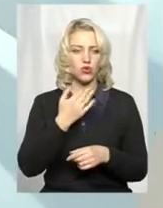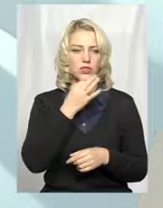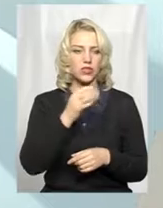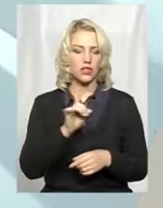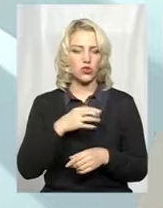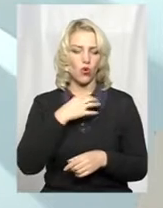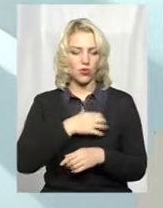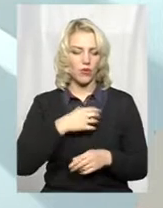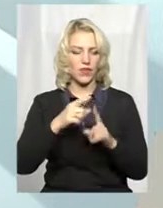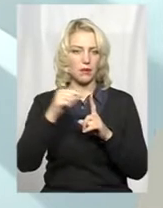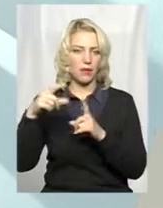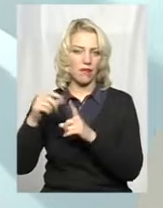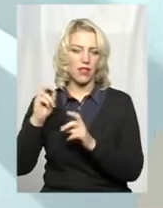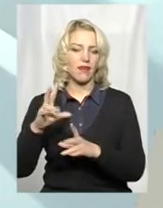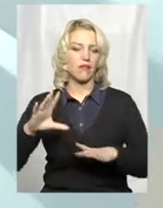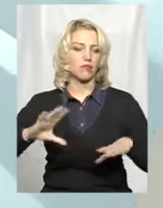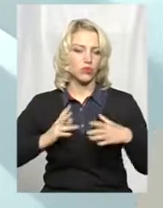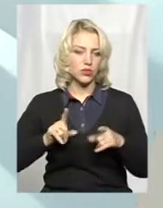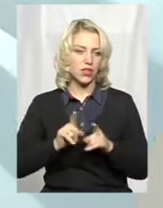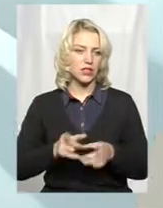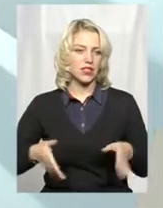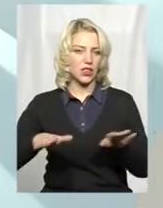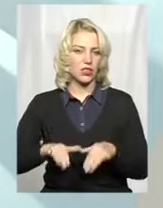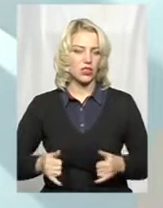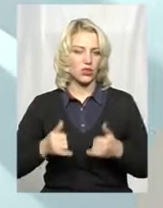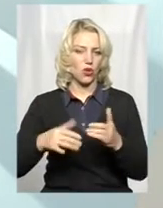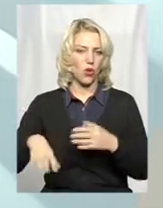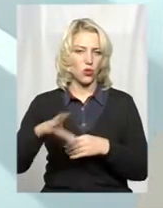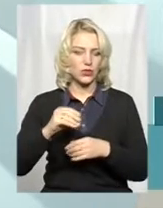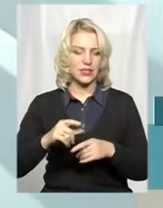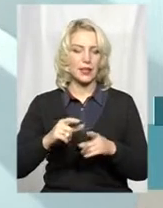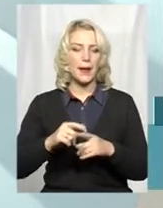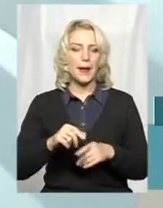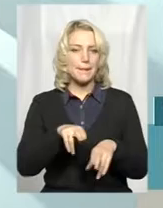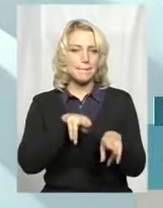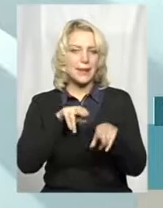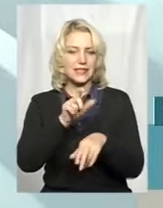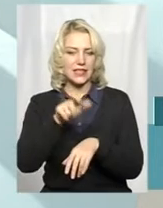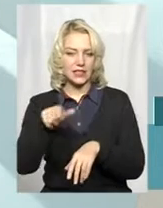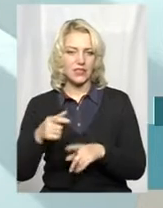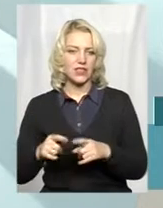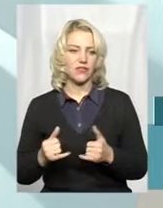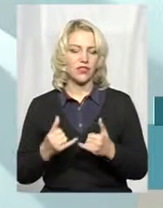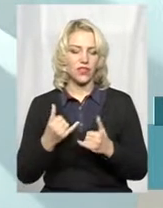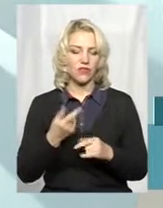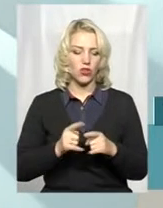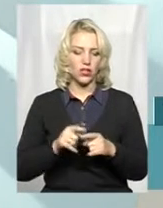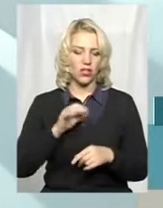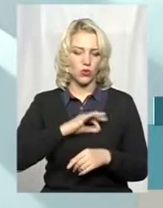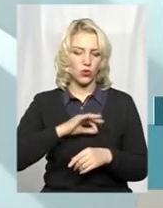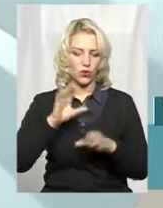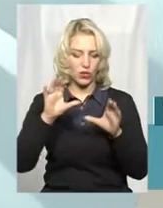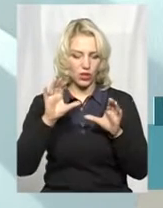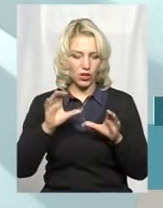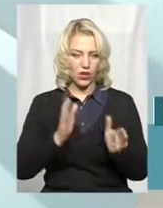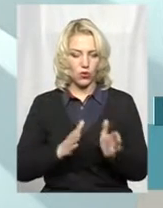Основні правила, як були, так вони і залишаються для всіх мисливців, для всіх користувачів мисливських угідь. Вони регулюються законом України про